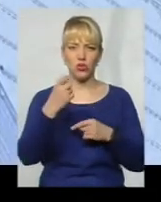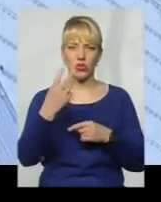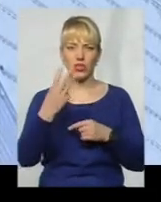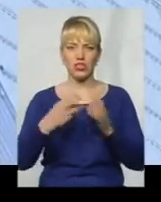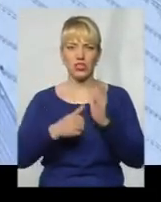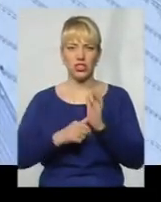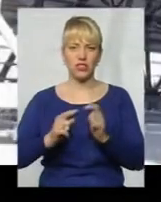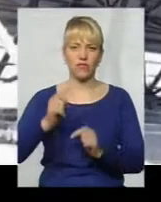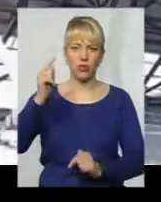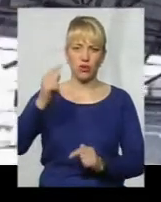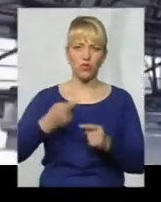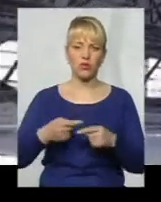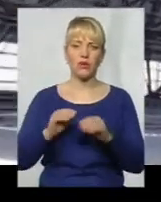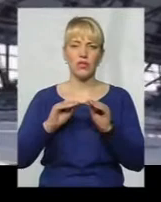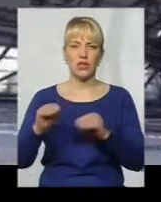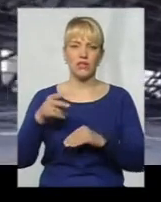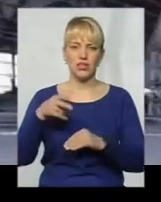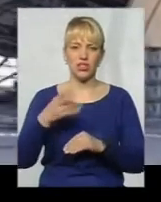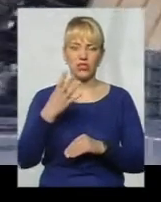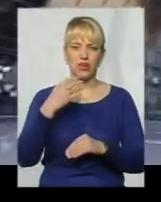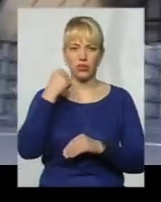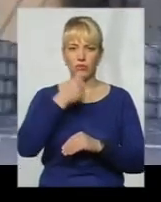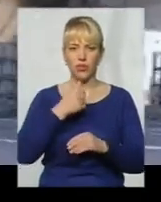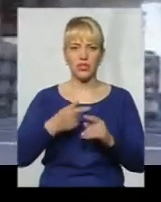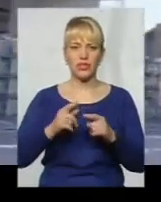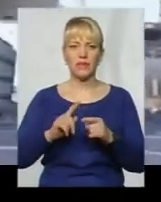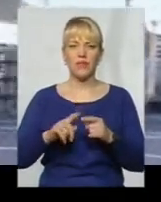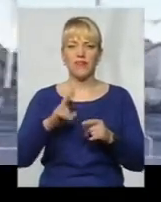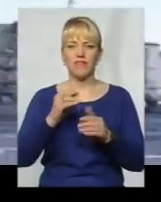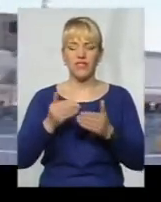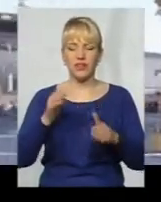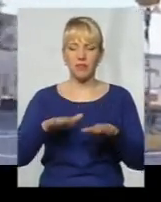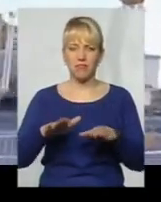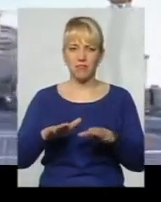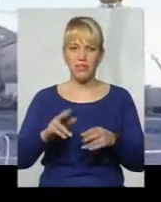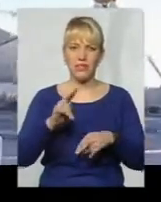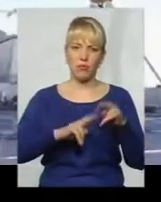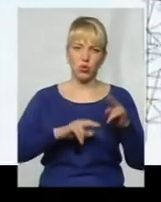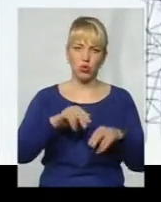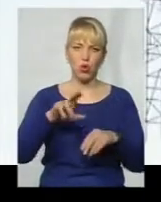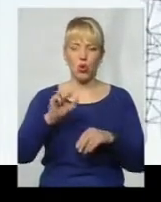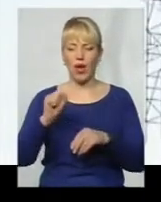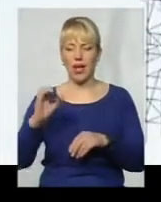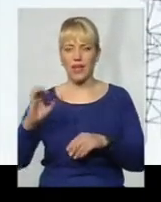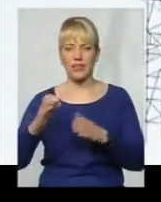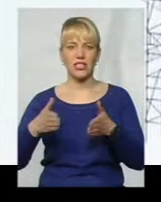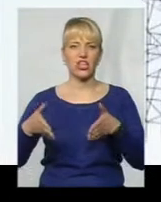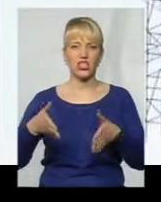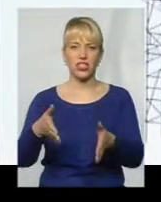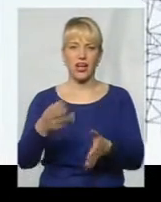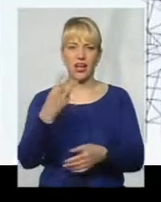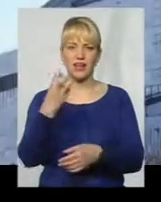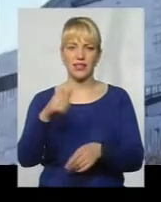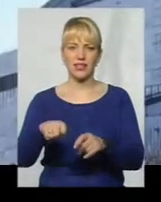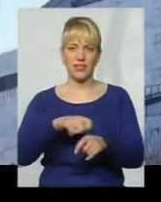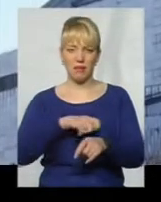2016 року. Від місця будівництва саркофага до АЕС шлях пересування конструкції склав понад 300 метрів.